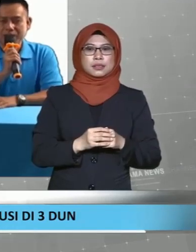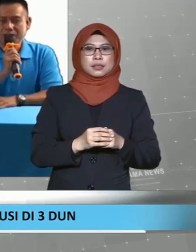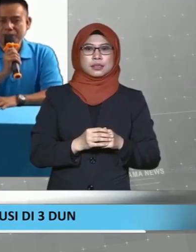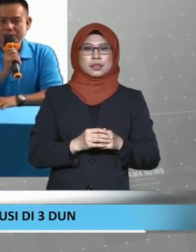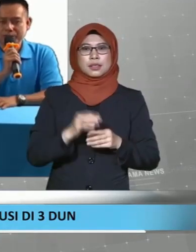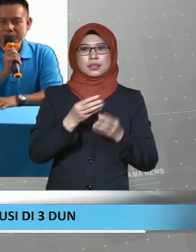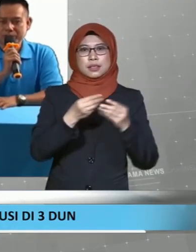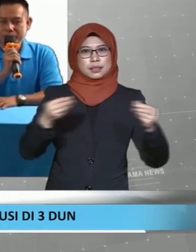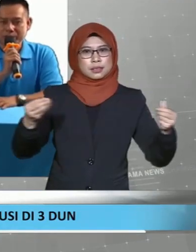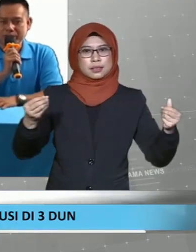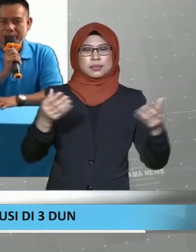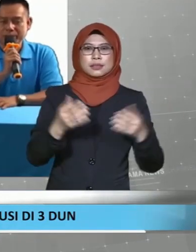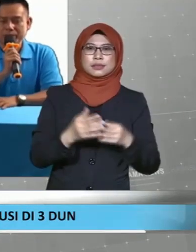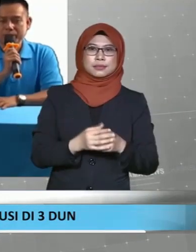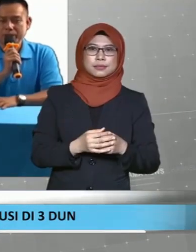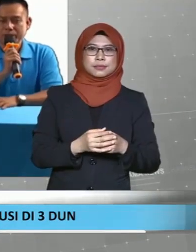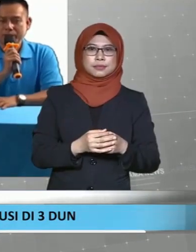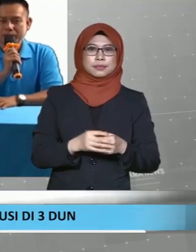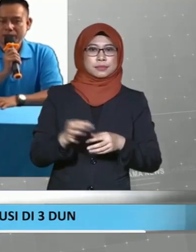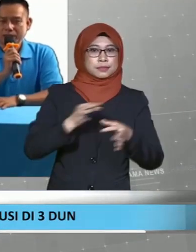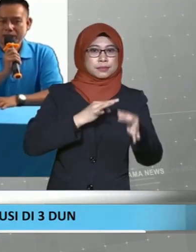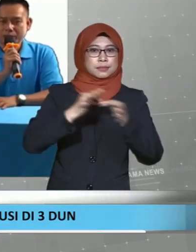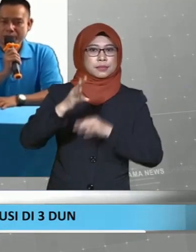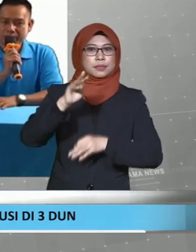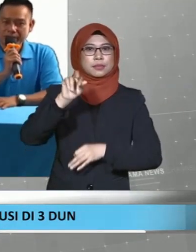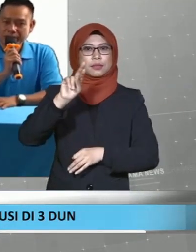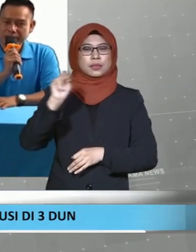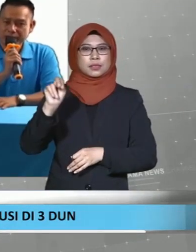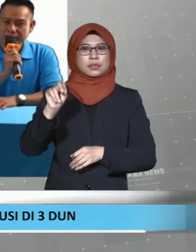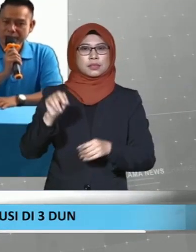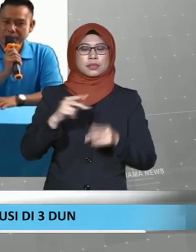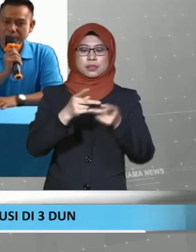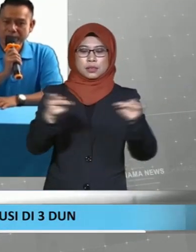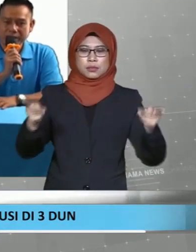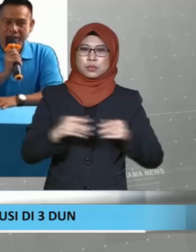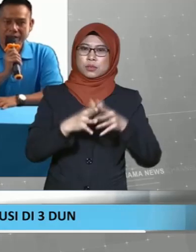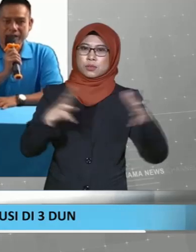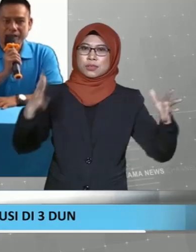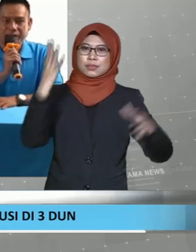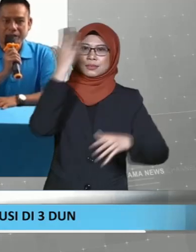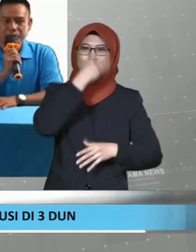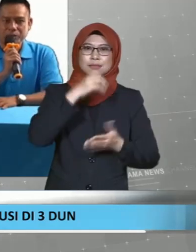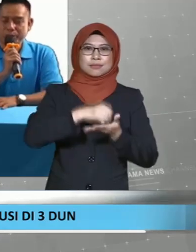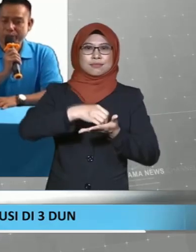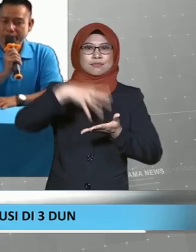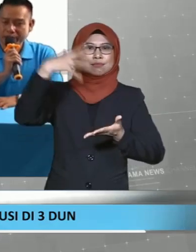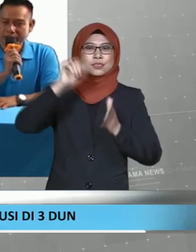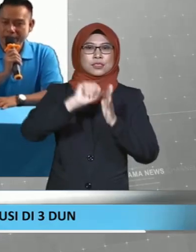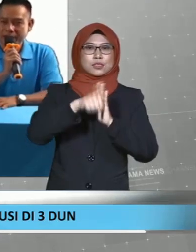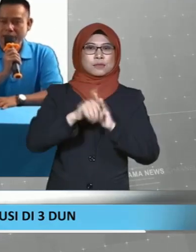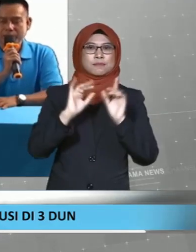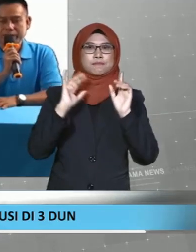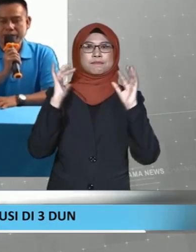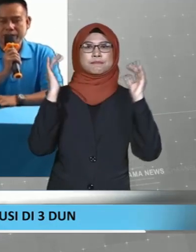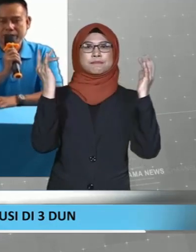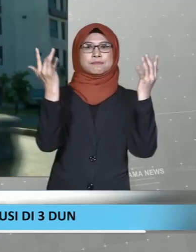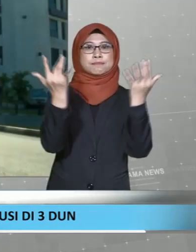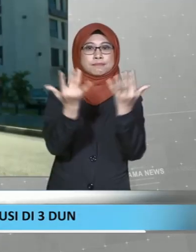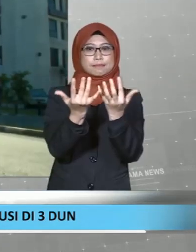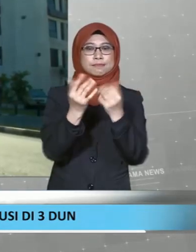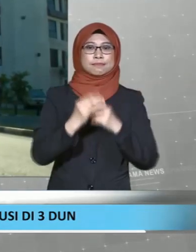tanah insiar. Jelas Elias, Baram kawasan yang luas, indah dan kaya dengan sumber alam semula jadi.